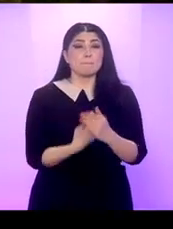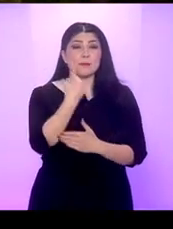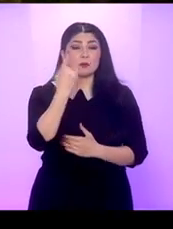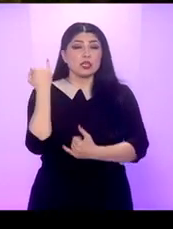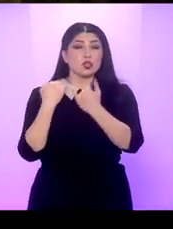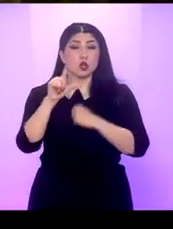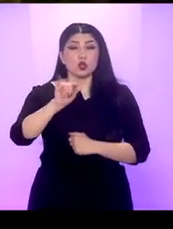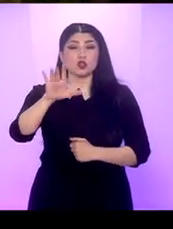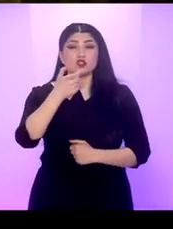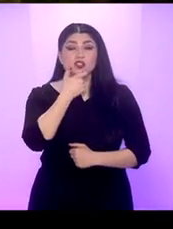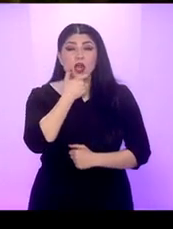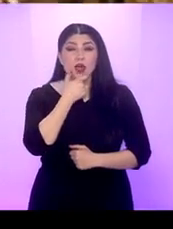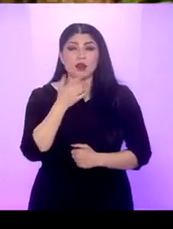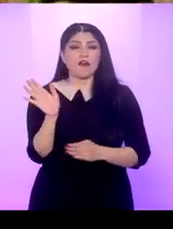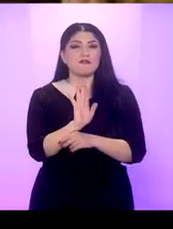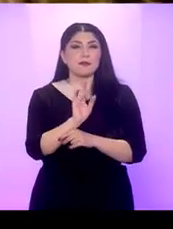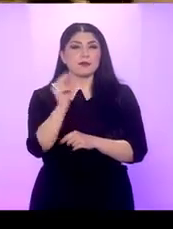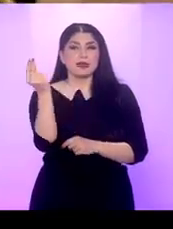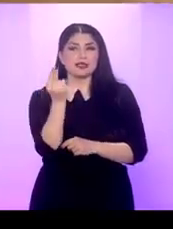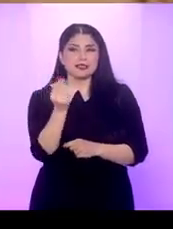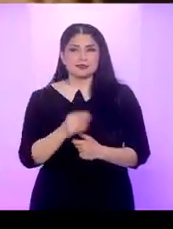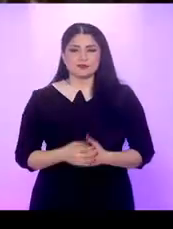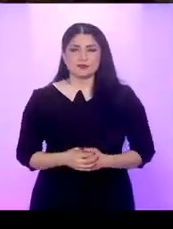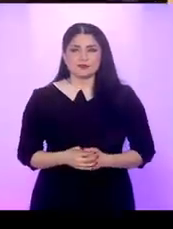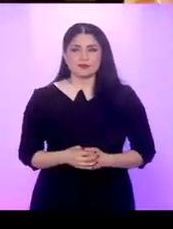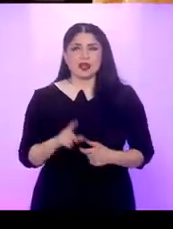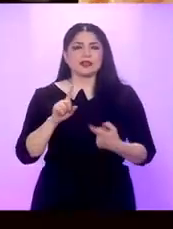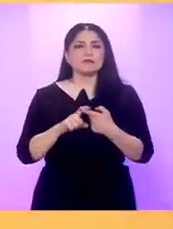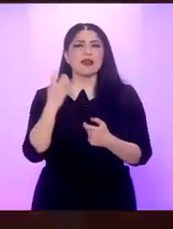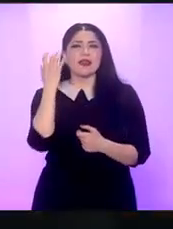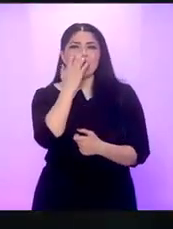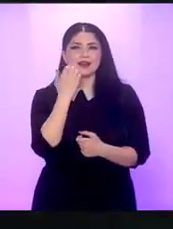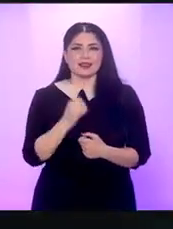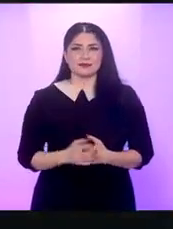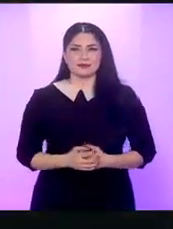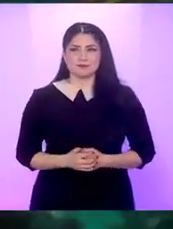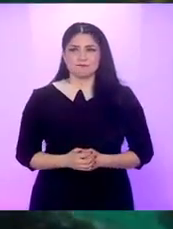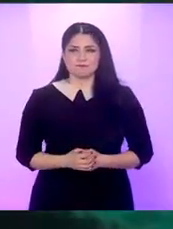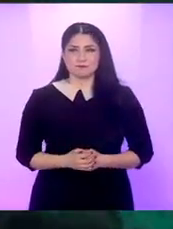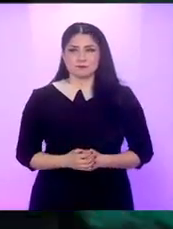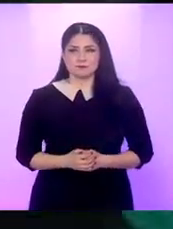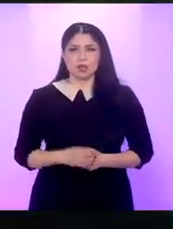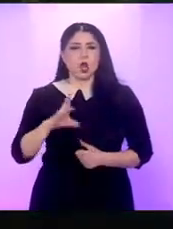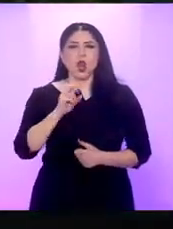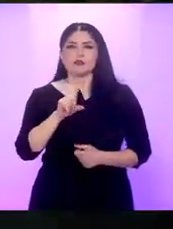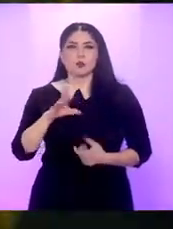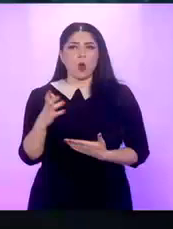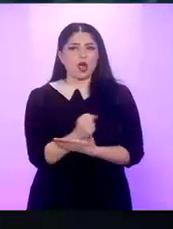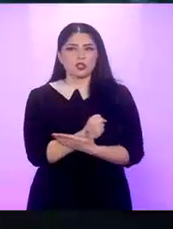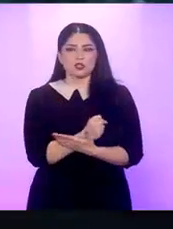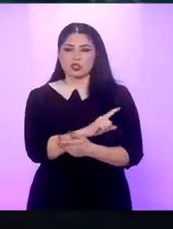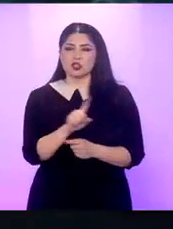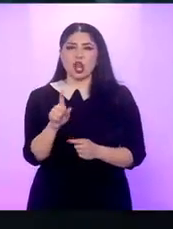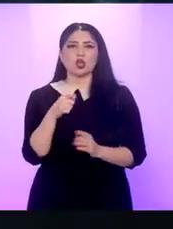istoria de 25 de ani al lungmetrajelor Pixar cu o distribuție predominant neagră Colectiv nu a avut câștig de cauză nici la